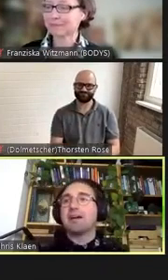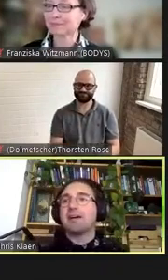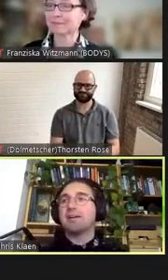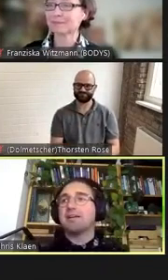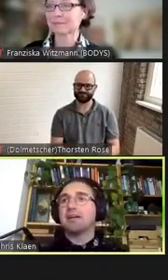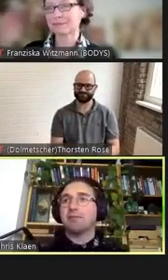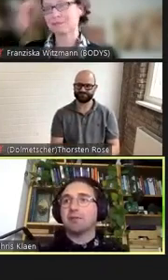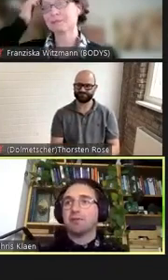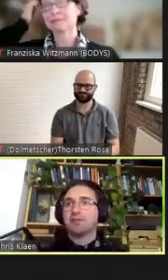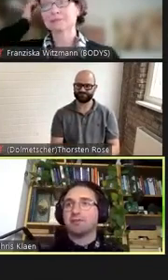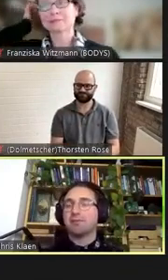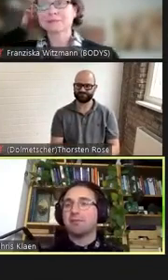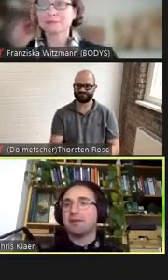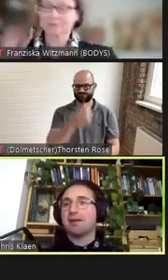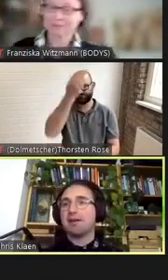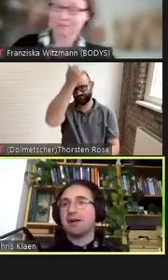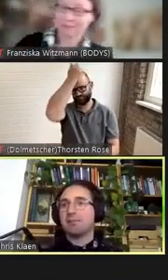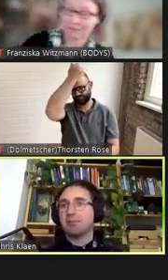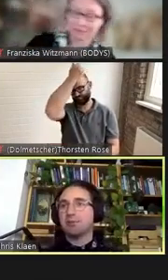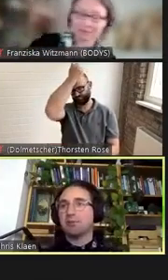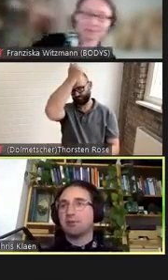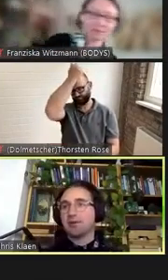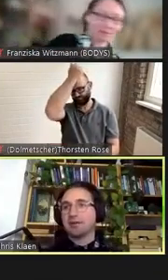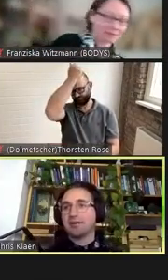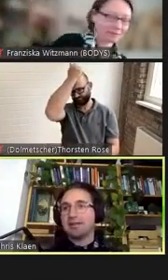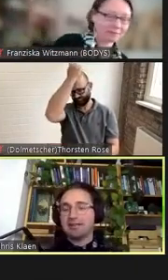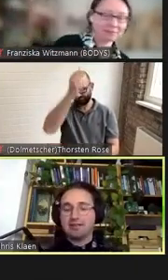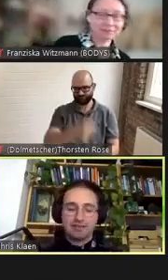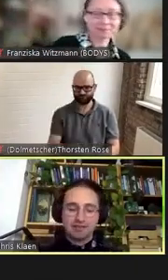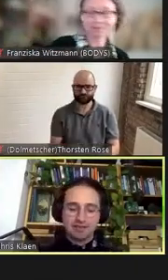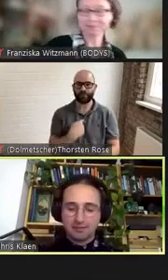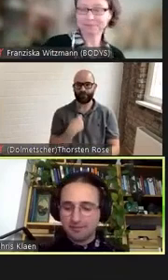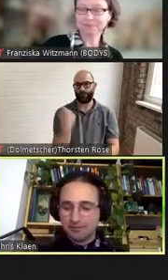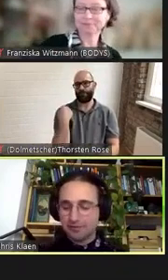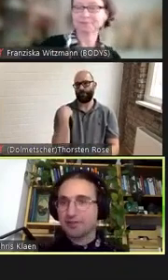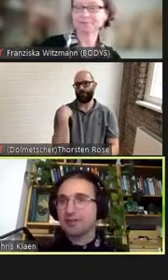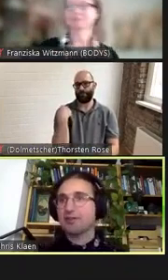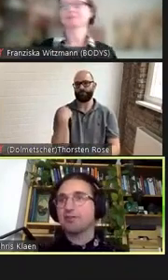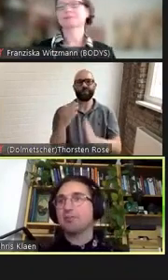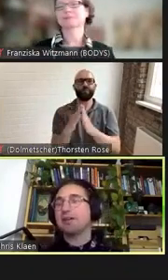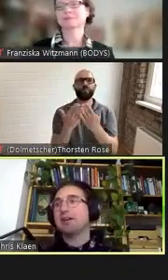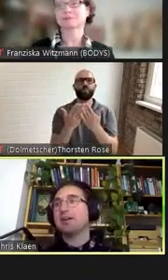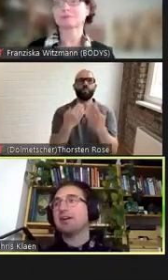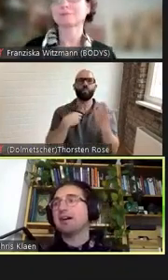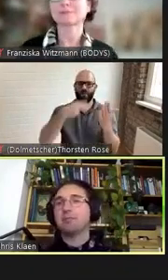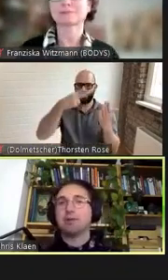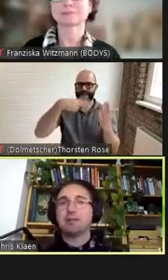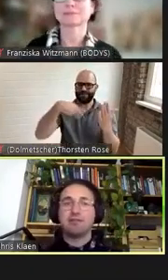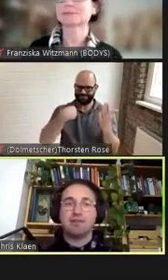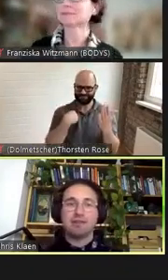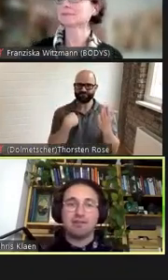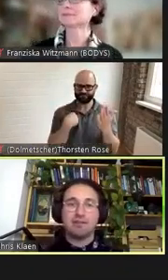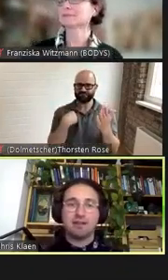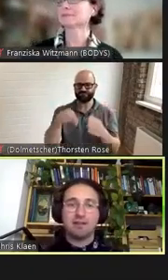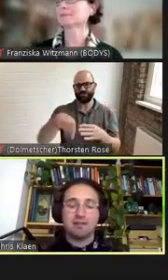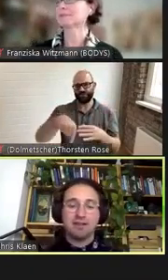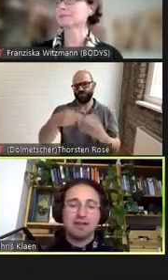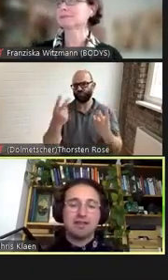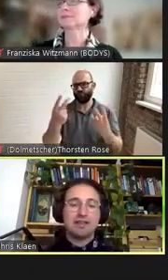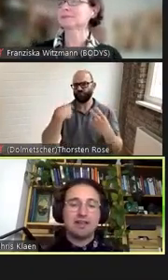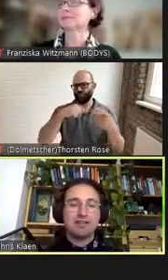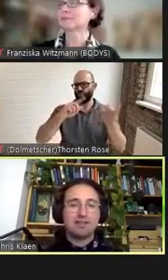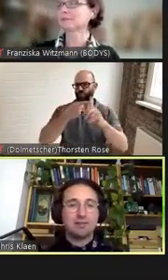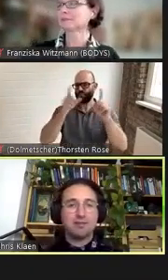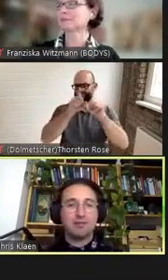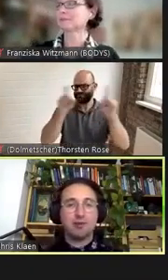Ja Ich habe vor kurzem ein Buch gelesen das ich im Folgenden auch noch mal reinbringen werde